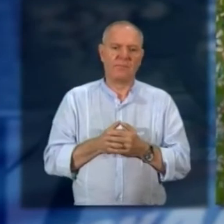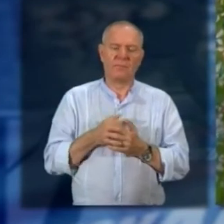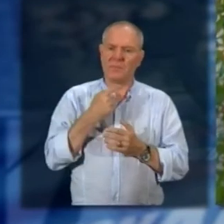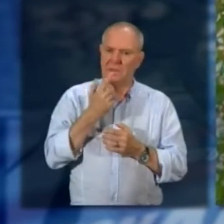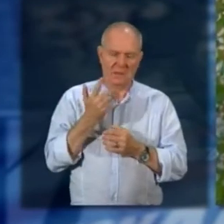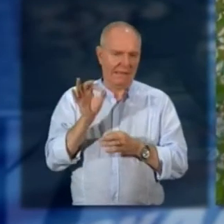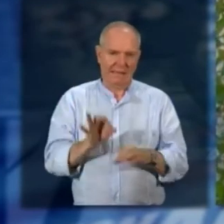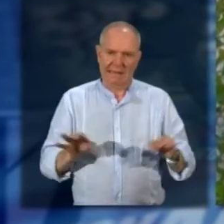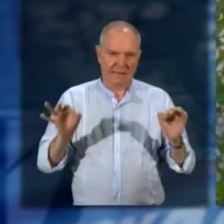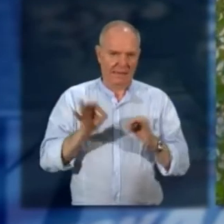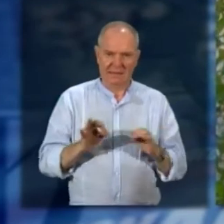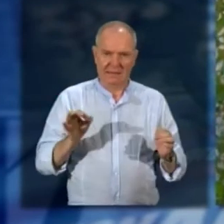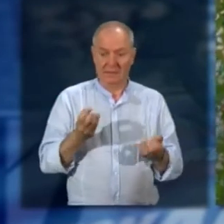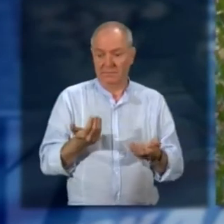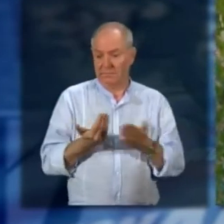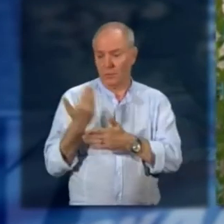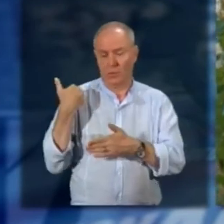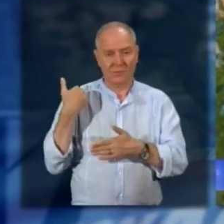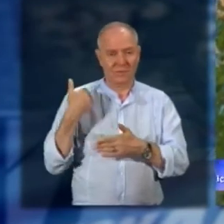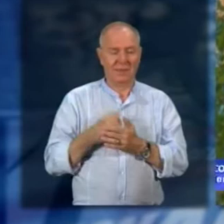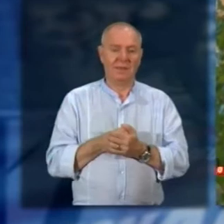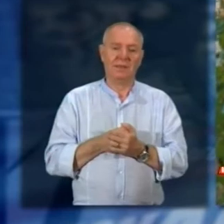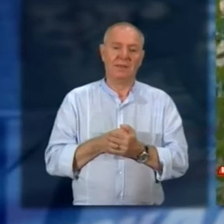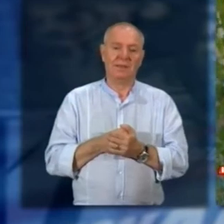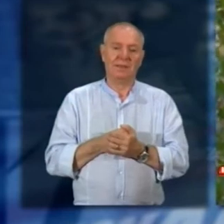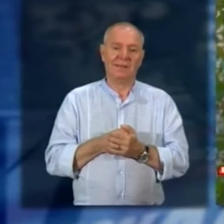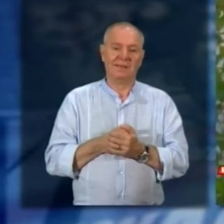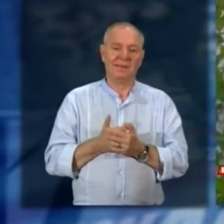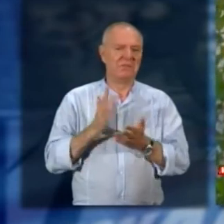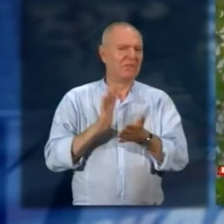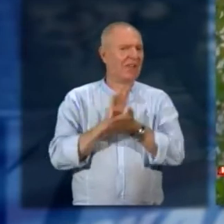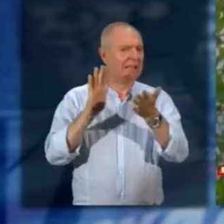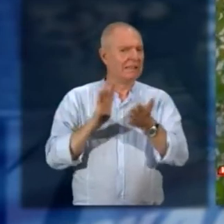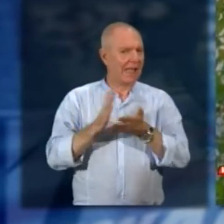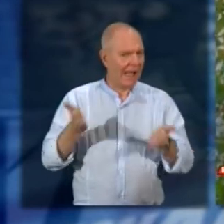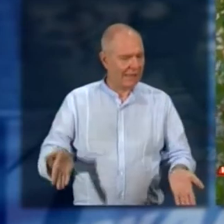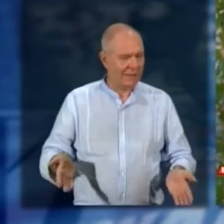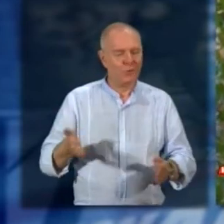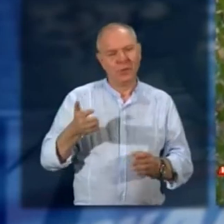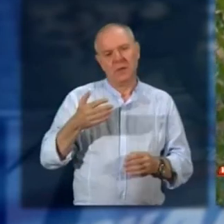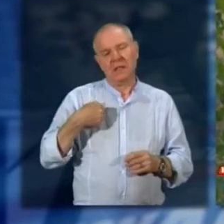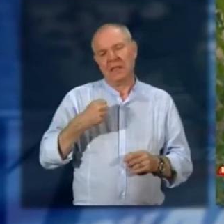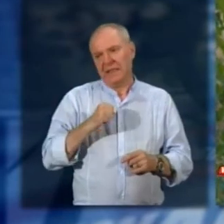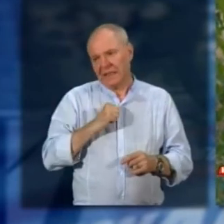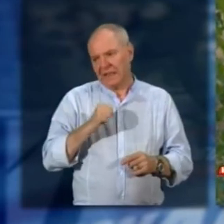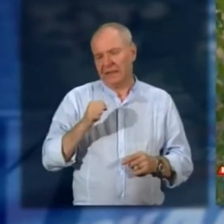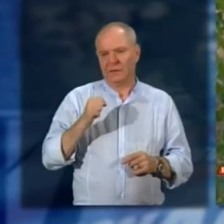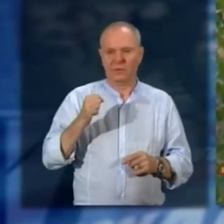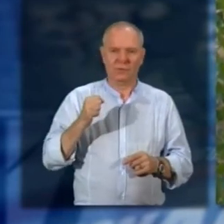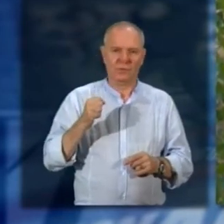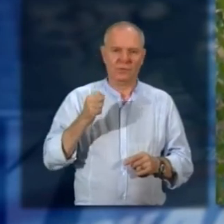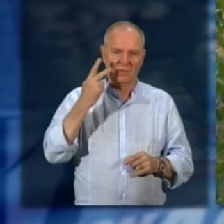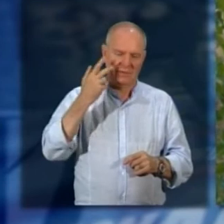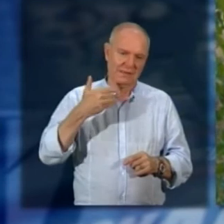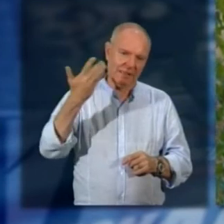di tecnico nulla di tutto ciò nel senso che come hai detto tu sono giorni di festa io credo che credo credo che con questo gruppo si